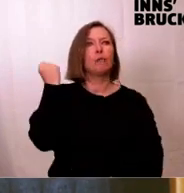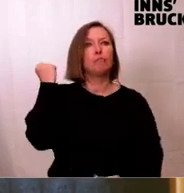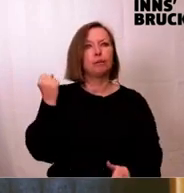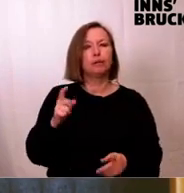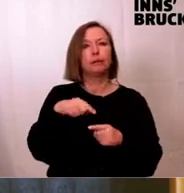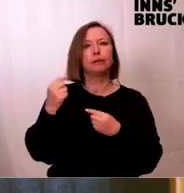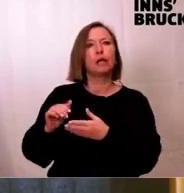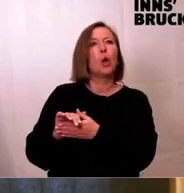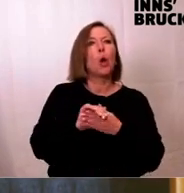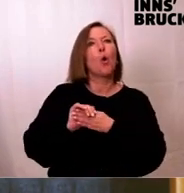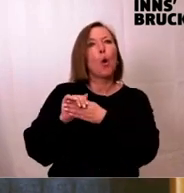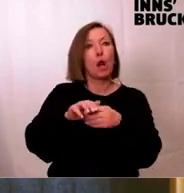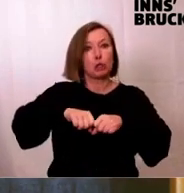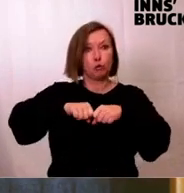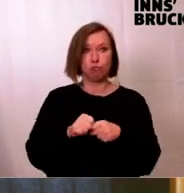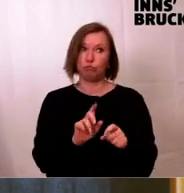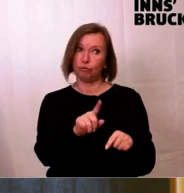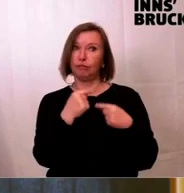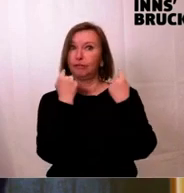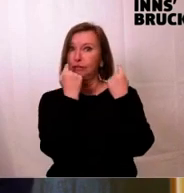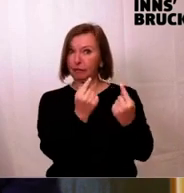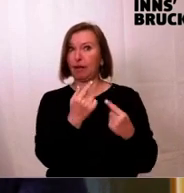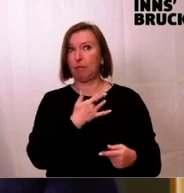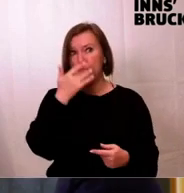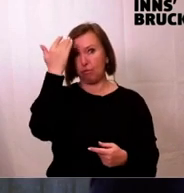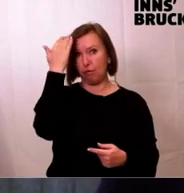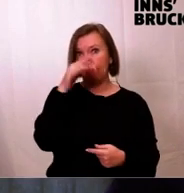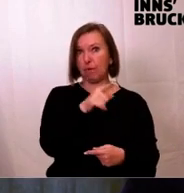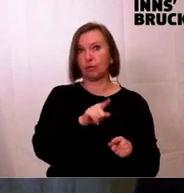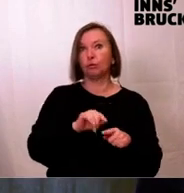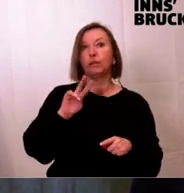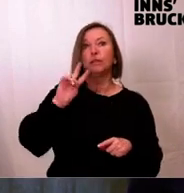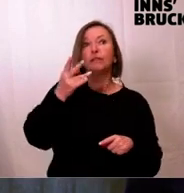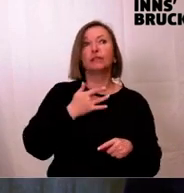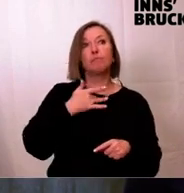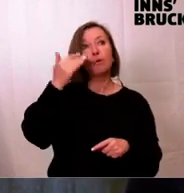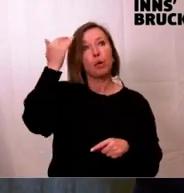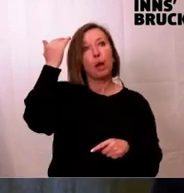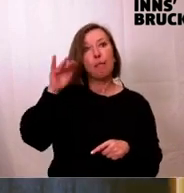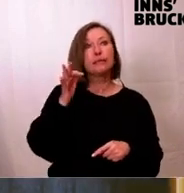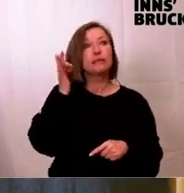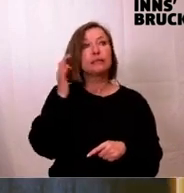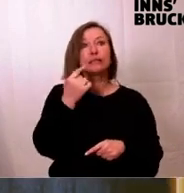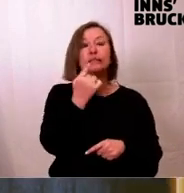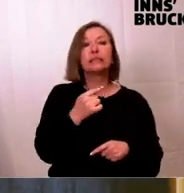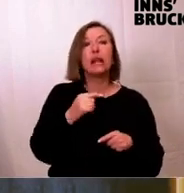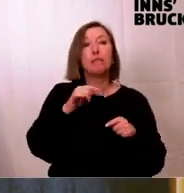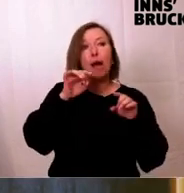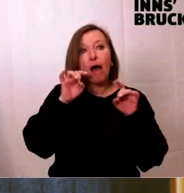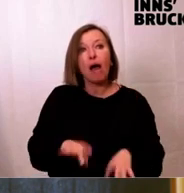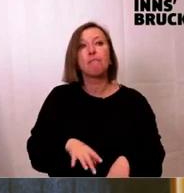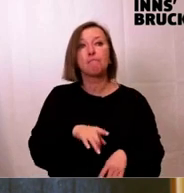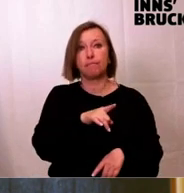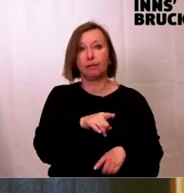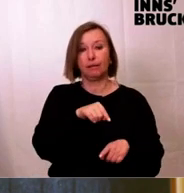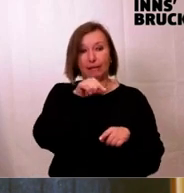Koalitionsbruch, den hast du ja begangen, lieber Bürgermeister, wo du die Frau Vizebürgermeisterin abgewählt hast. Die im Übrigen in der